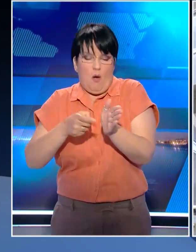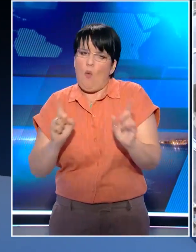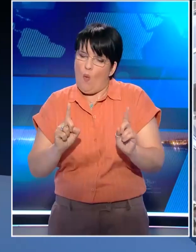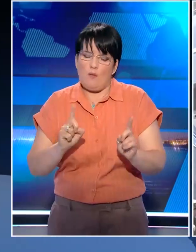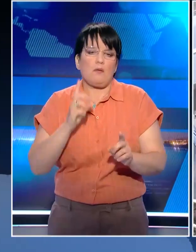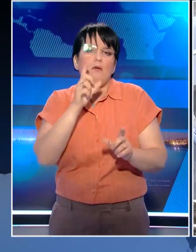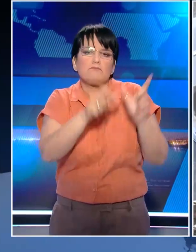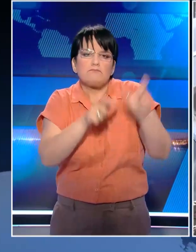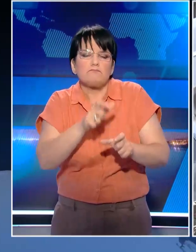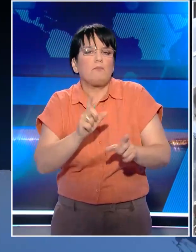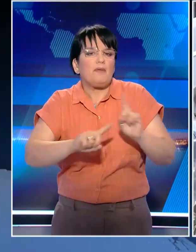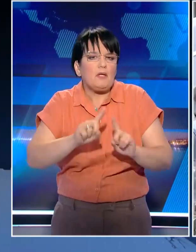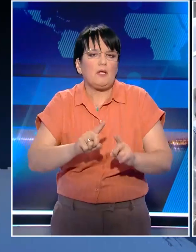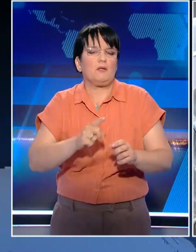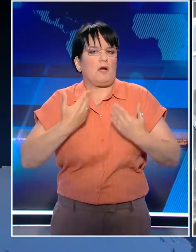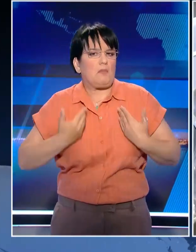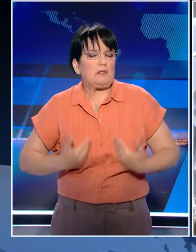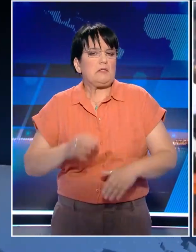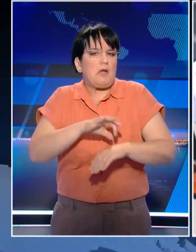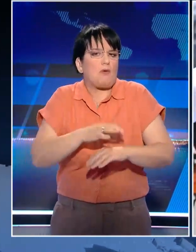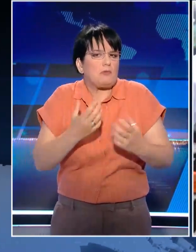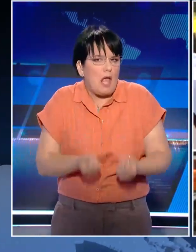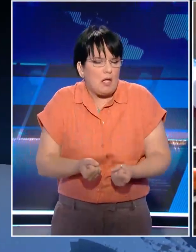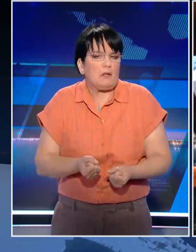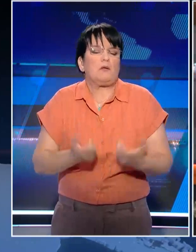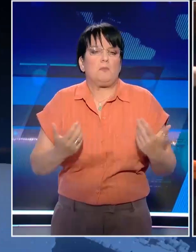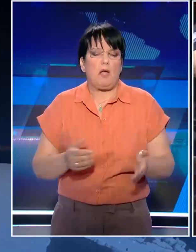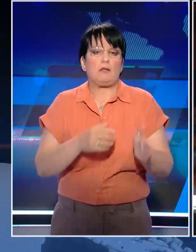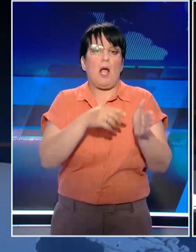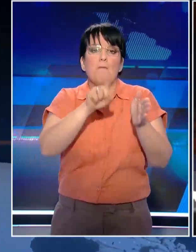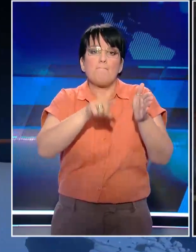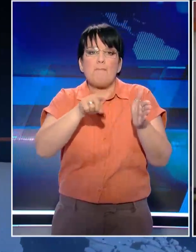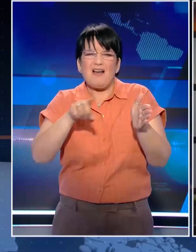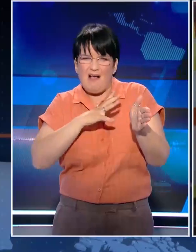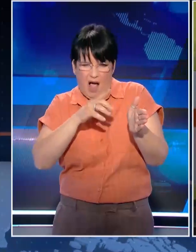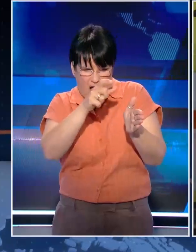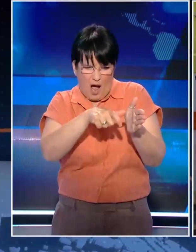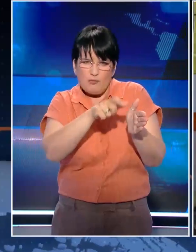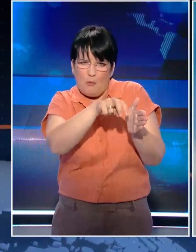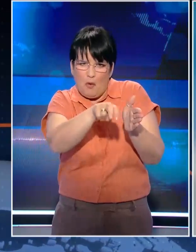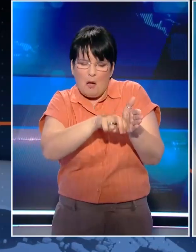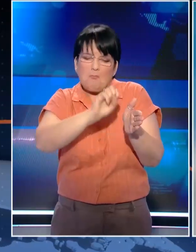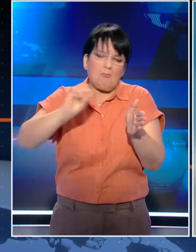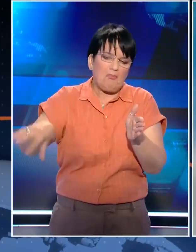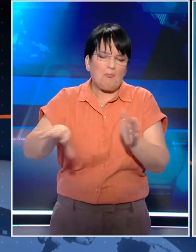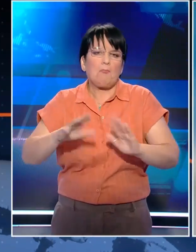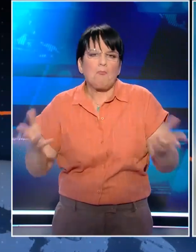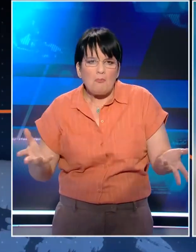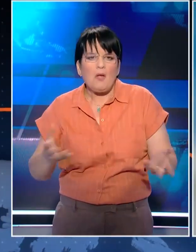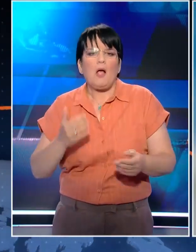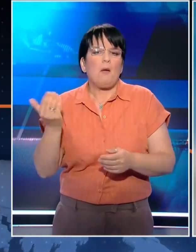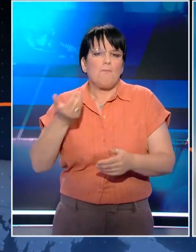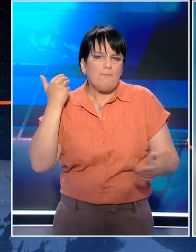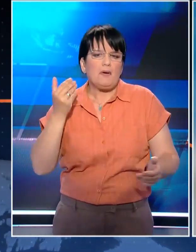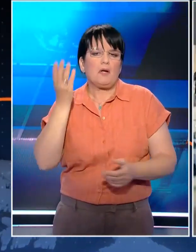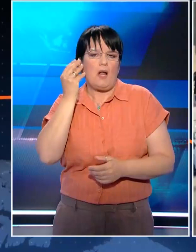για να γίνει προσέγγιση και να διαπιστωθεί αν υπήρχαν τραυματίες ή ασθενείς. Κάποια από τους επιβαίνοντες όμως πέταξαν το σκηνή στη θάλασσα. Σε ηχητικό ντοκουμέντο λίγο πριν